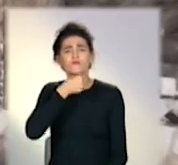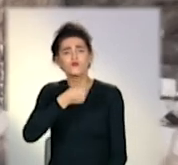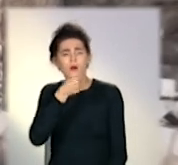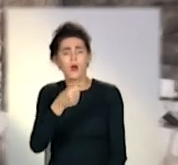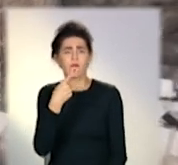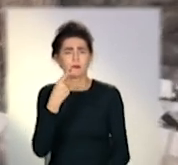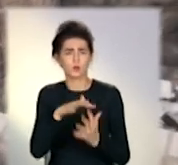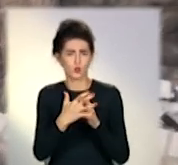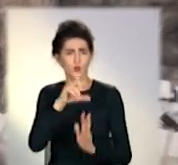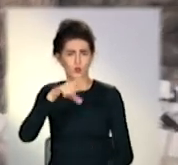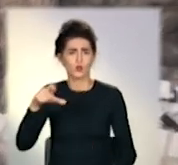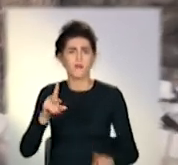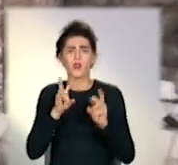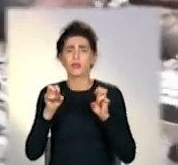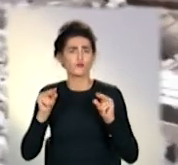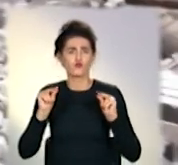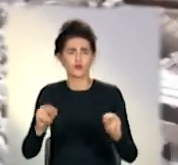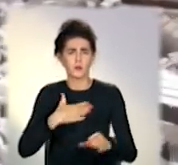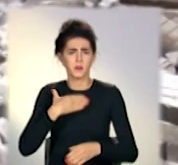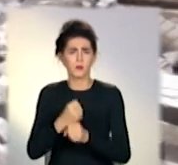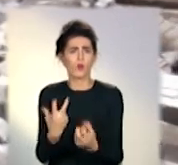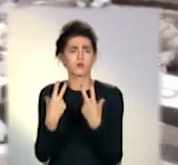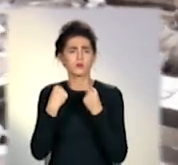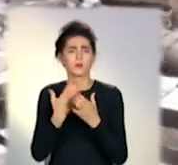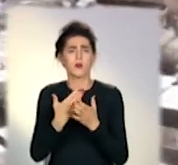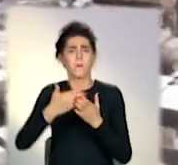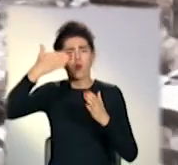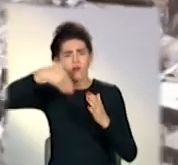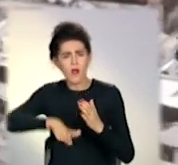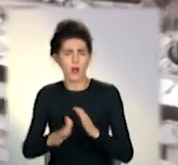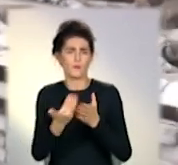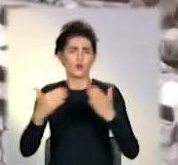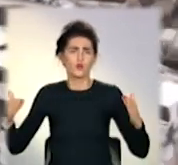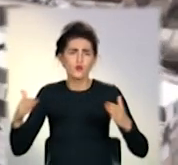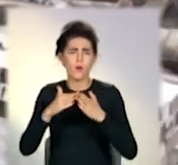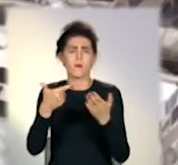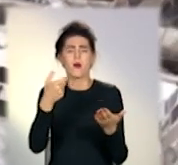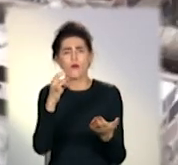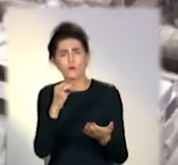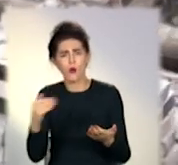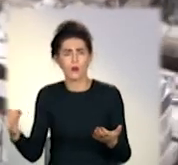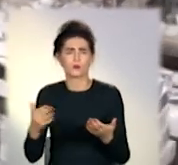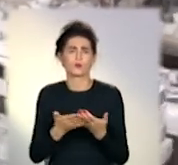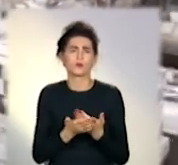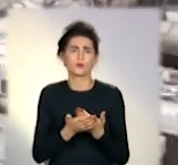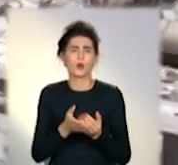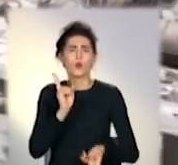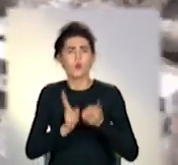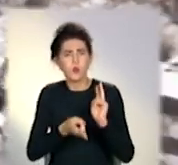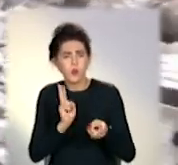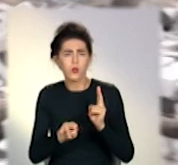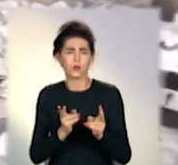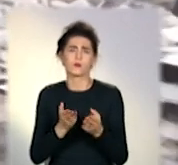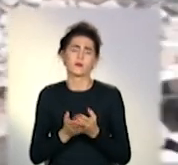селяни, вчинили з ними нечесно. Подвал, ціновал, хата, гараж, кухня,